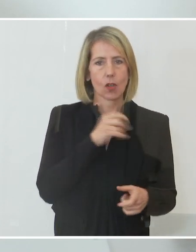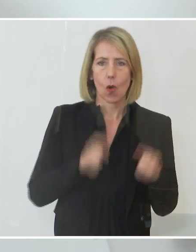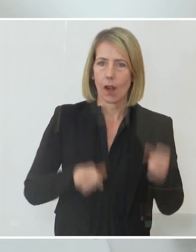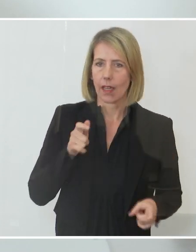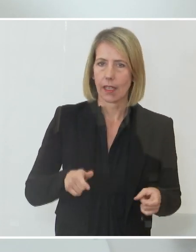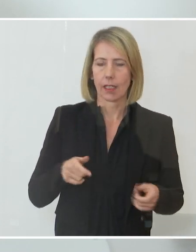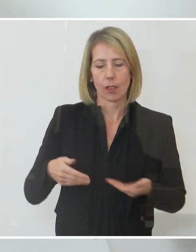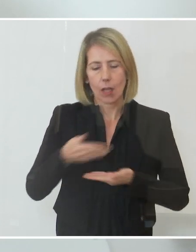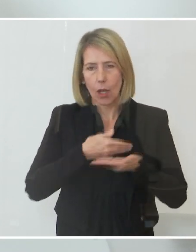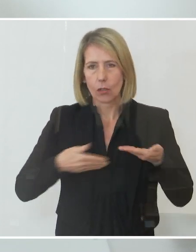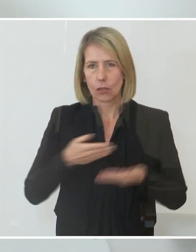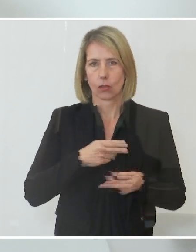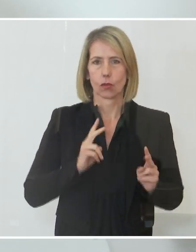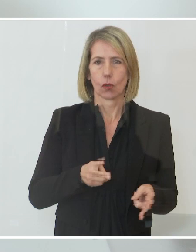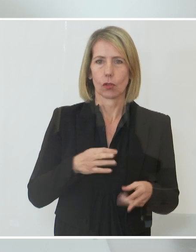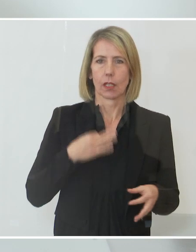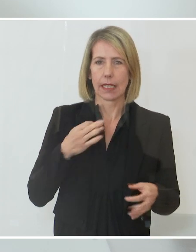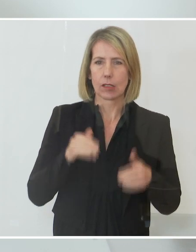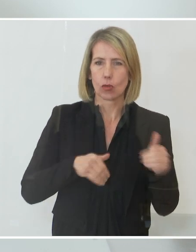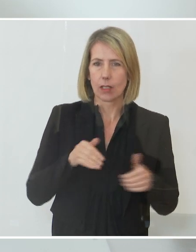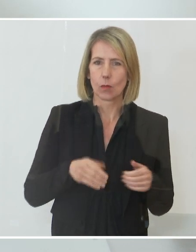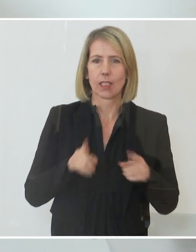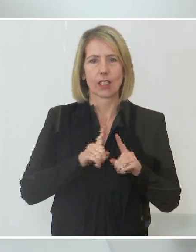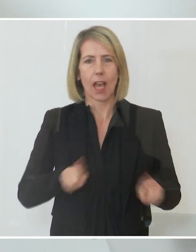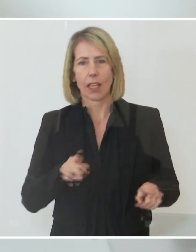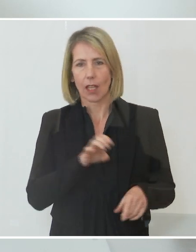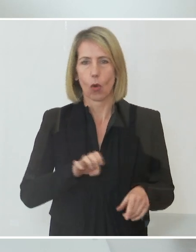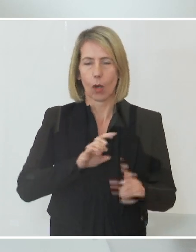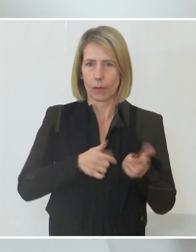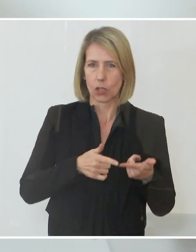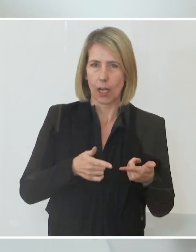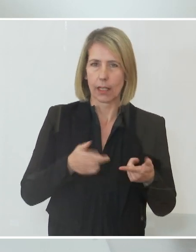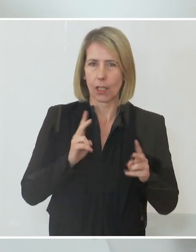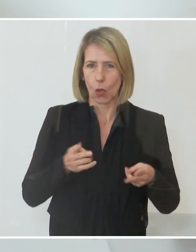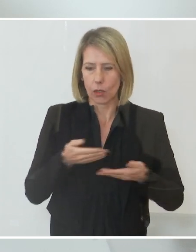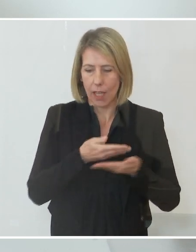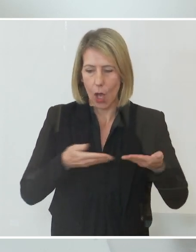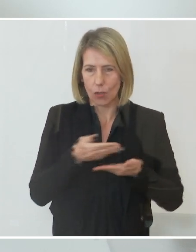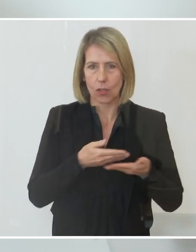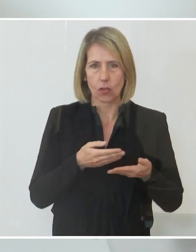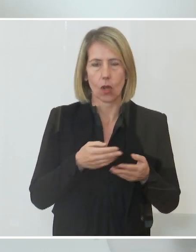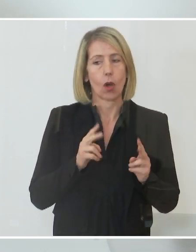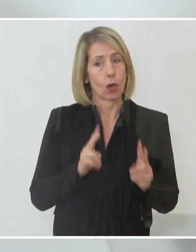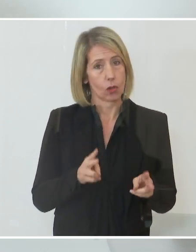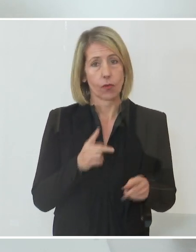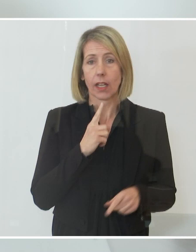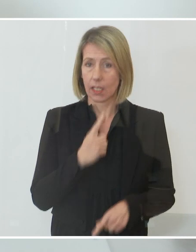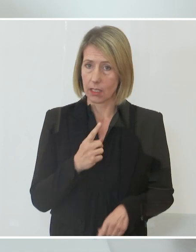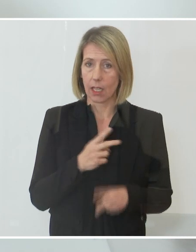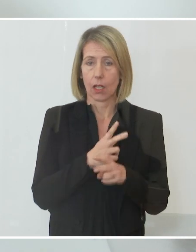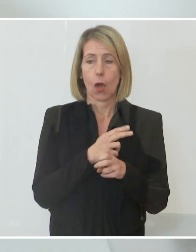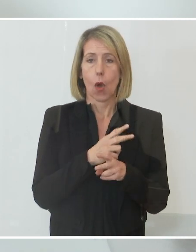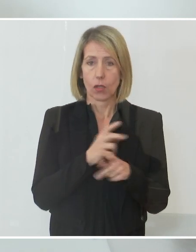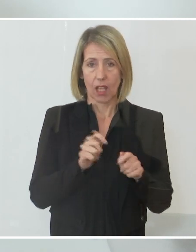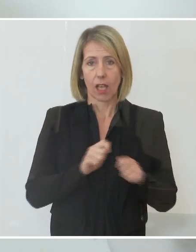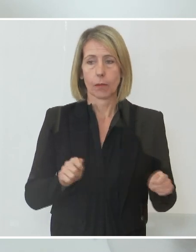zu sprechen, Gesundheitsministerinnen aus anderen europäischen Ländern. Und ich kann Ihnen sagen, dass wir in Österreich mit den Maßnahmen, die ab 12.